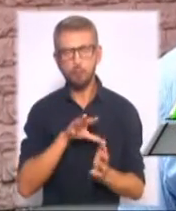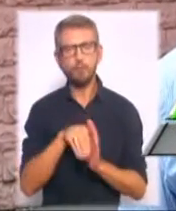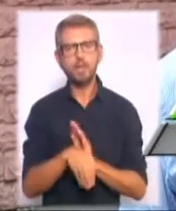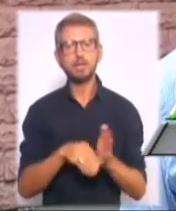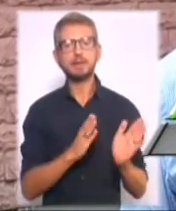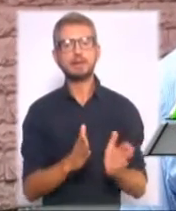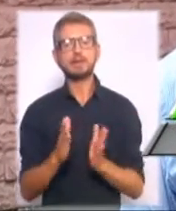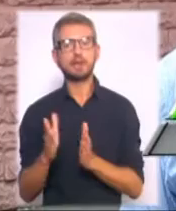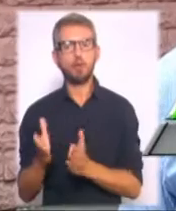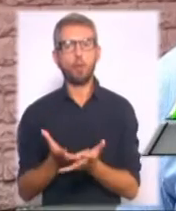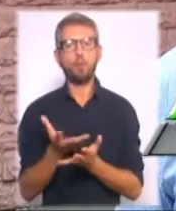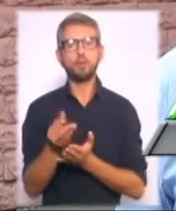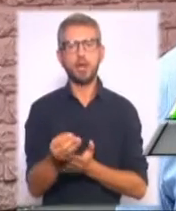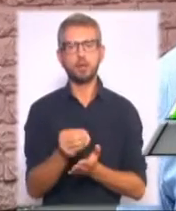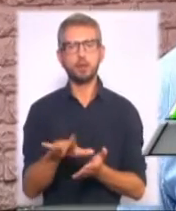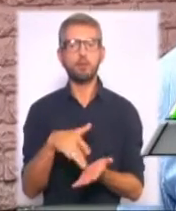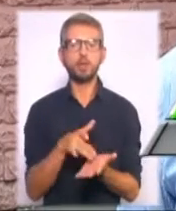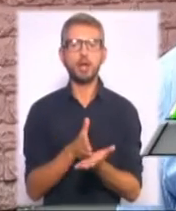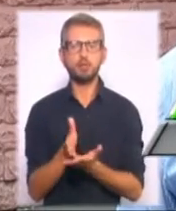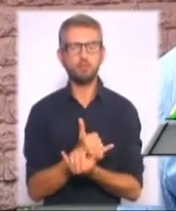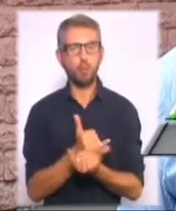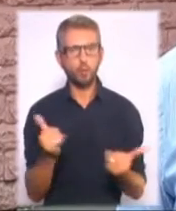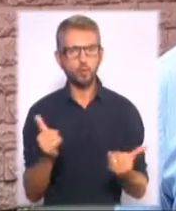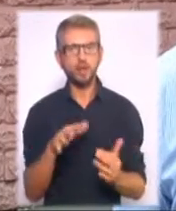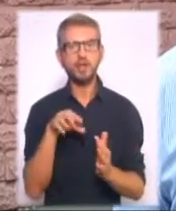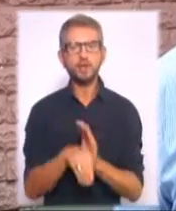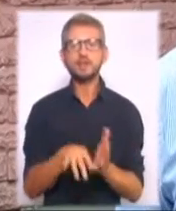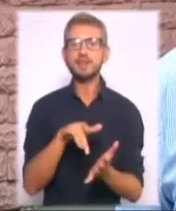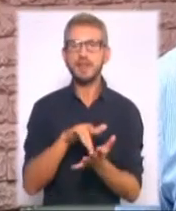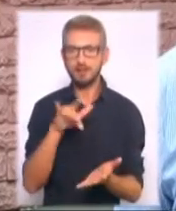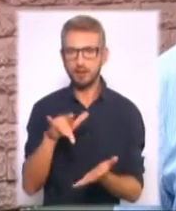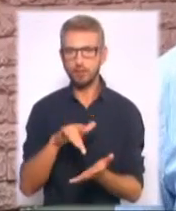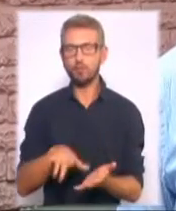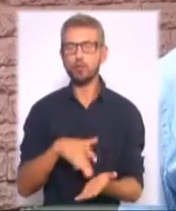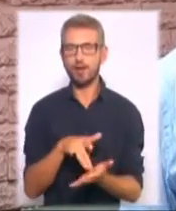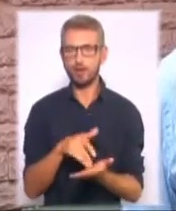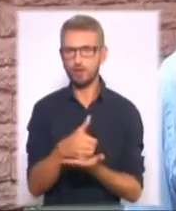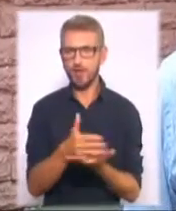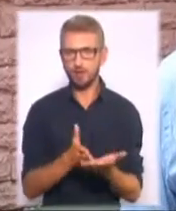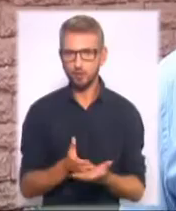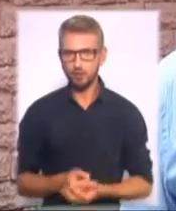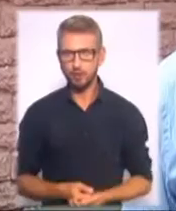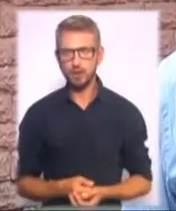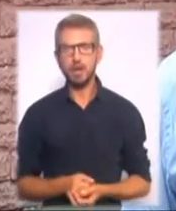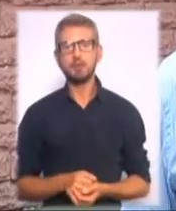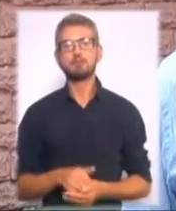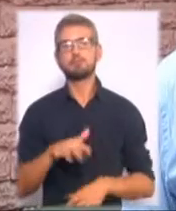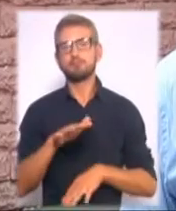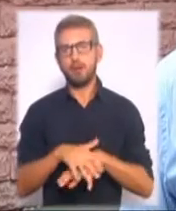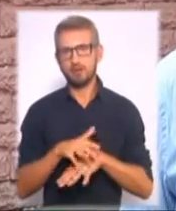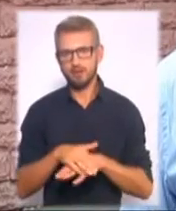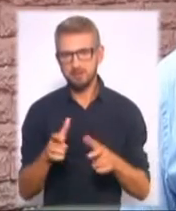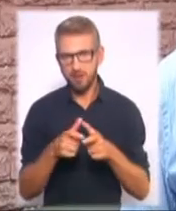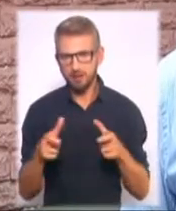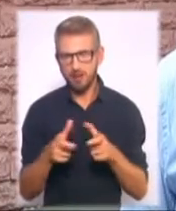систему оплати комунальних послуг в центрах комунального сервісу. Тобто банківськими картками, карткою